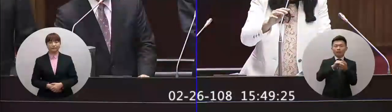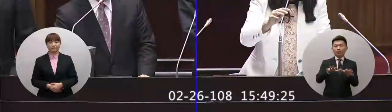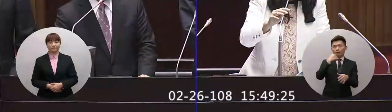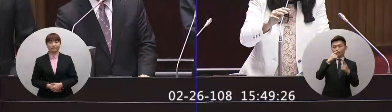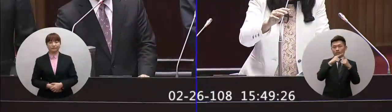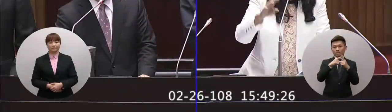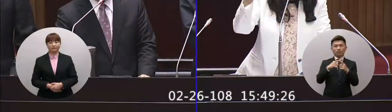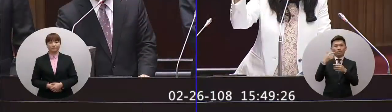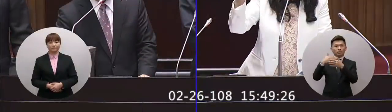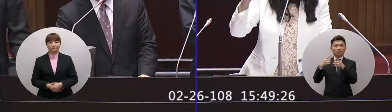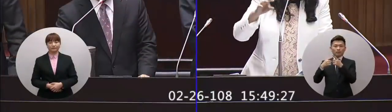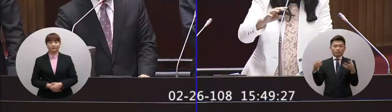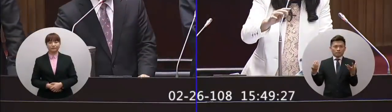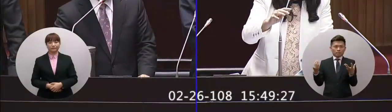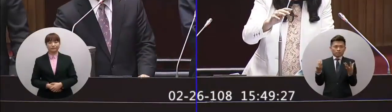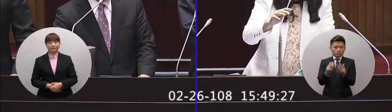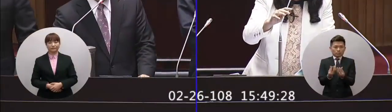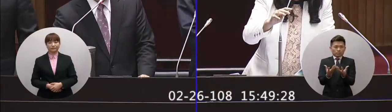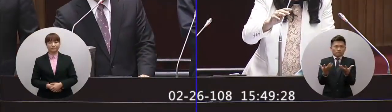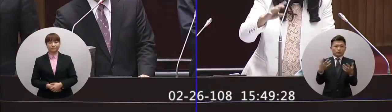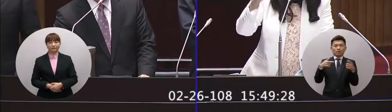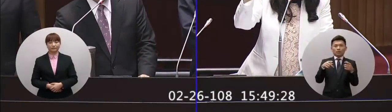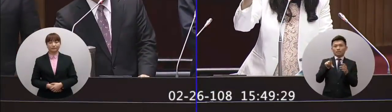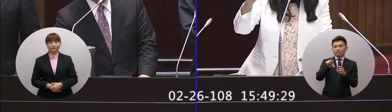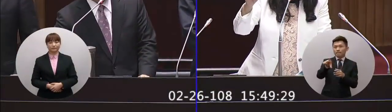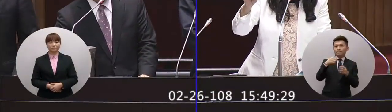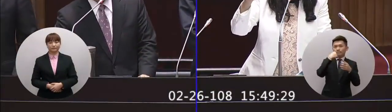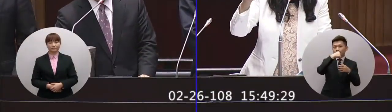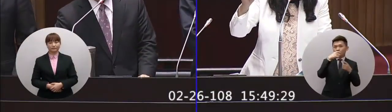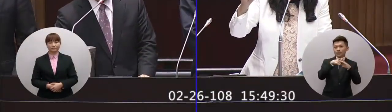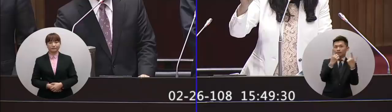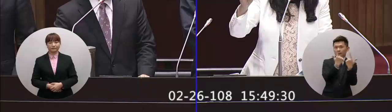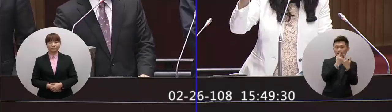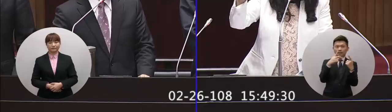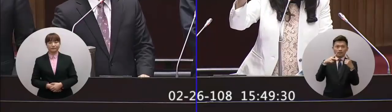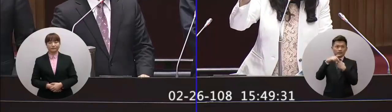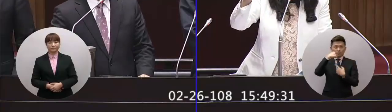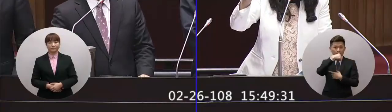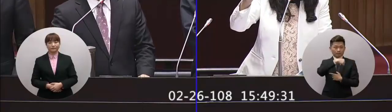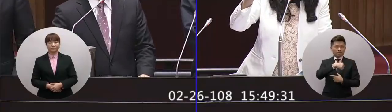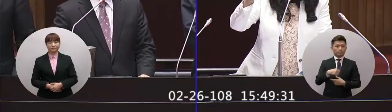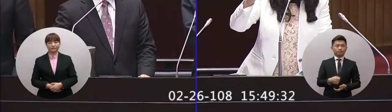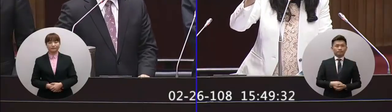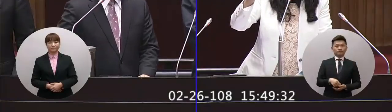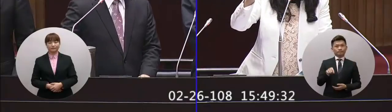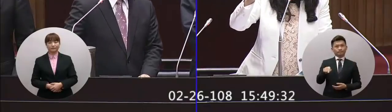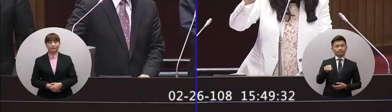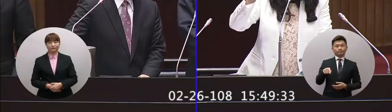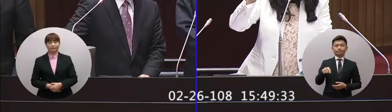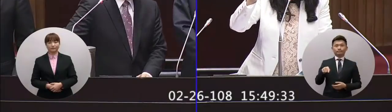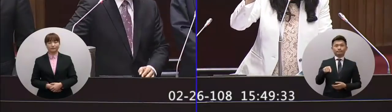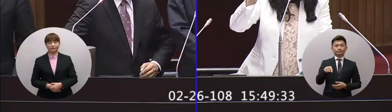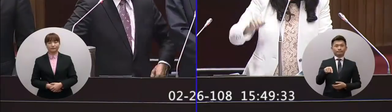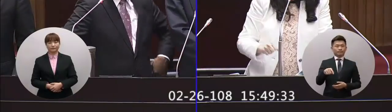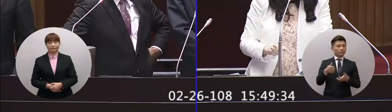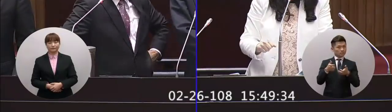現在很多大陸人也都進去他稱為小台北或是小台灣現在法拉盛和曼哈頓的華國兩邊